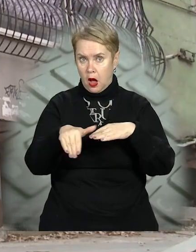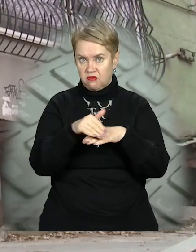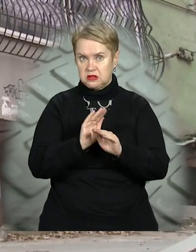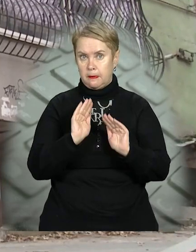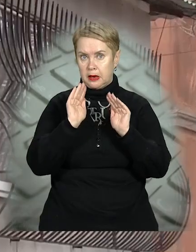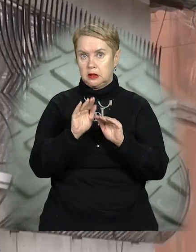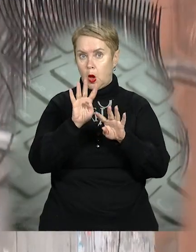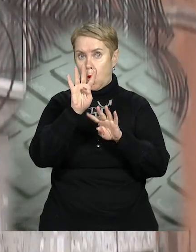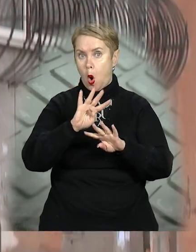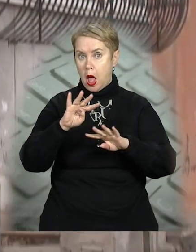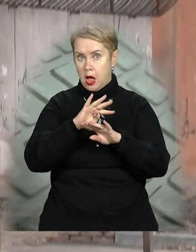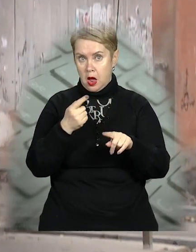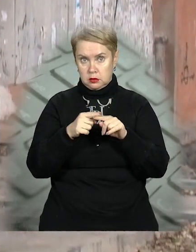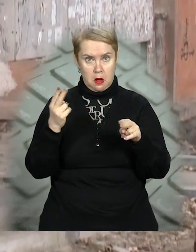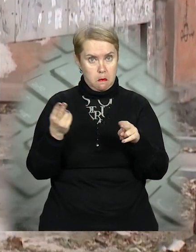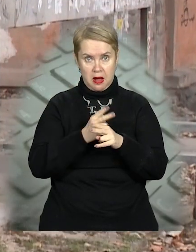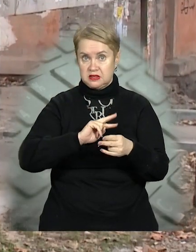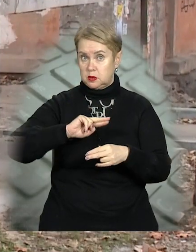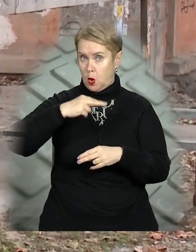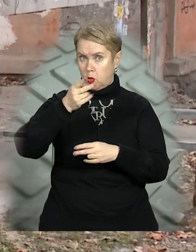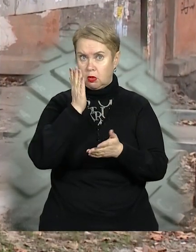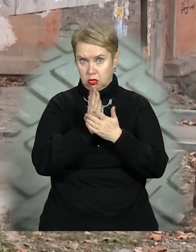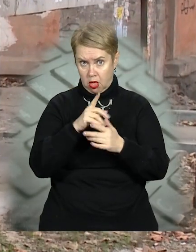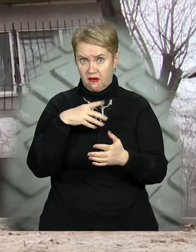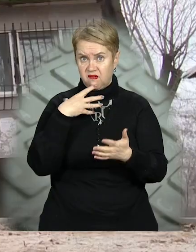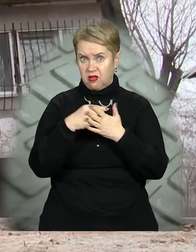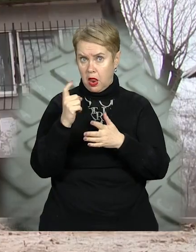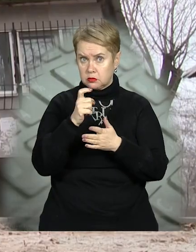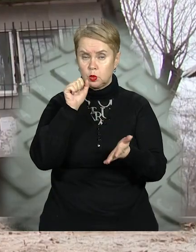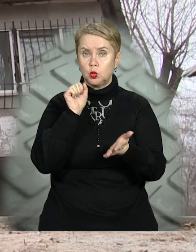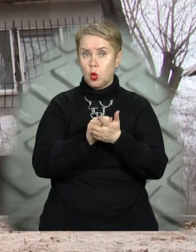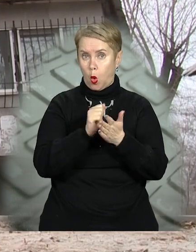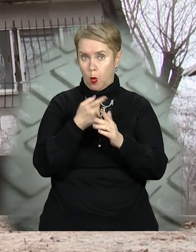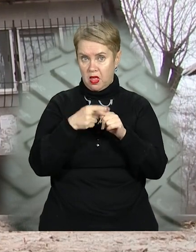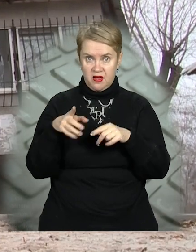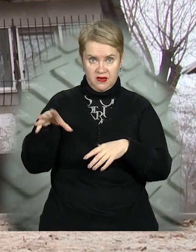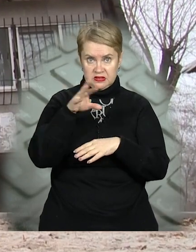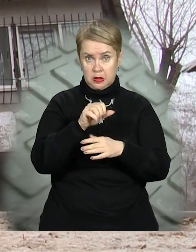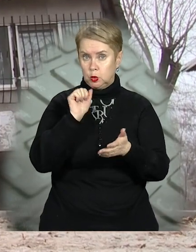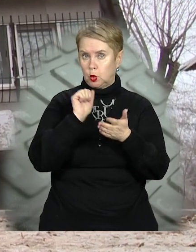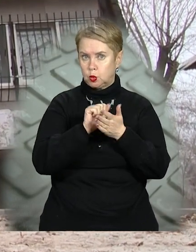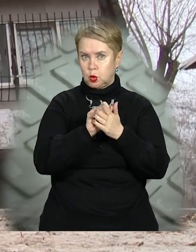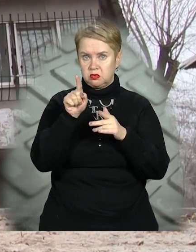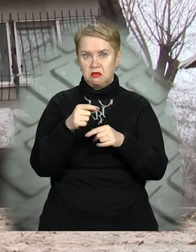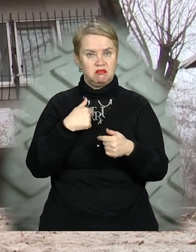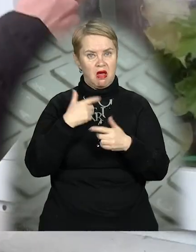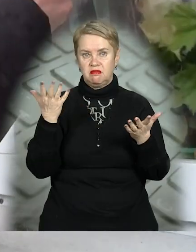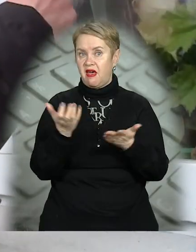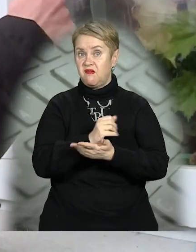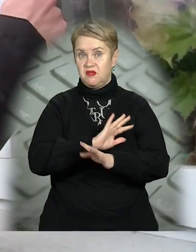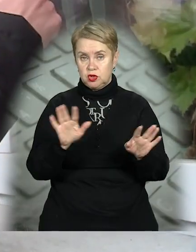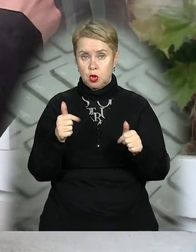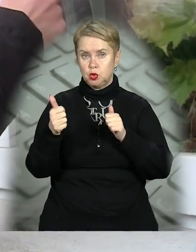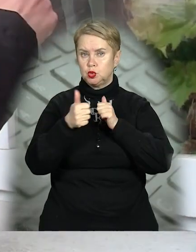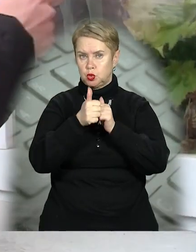прикритий рулетами. Щоправда, без сходів. Чи є у власників помешкання документи на усе це? Достукатися до них в нас не вийшло.